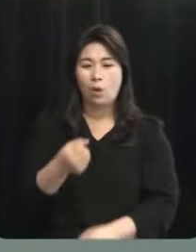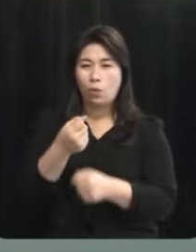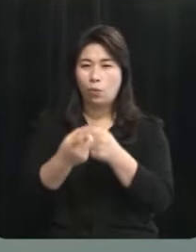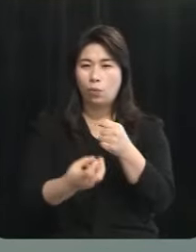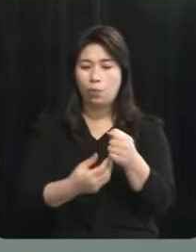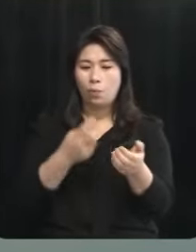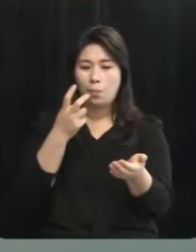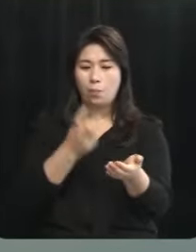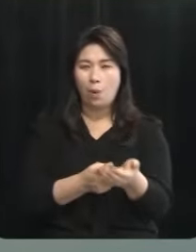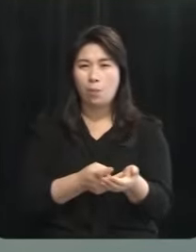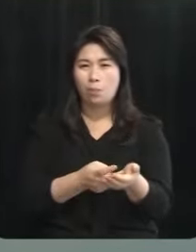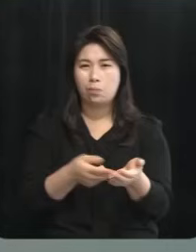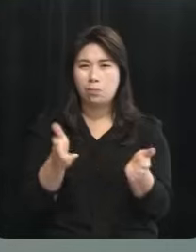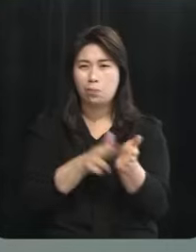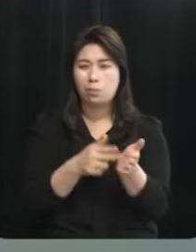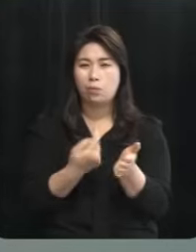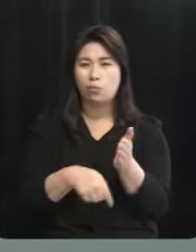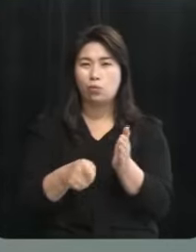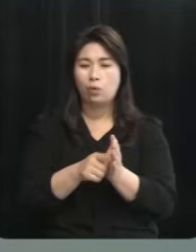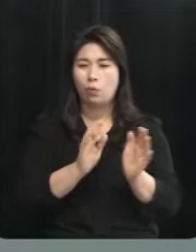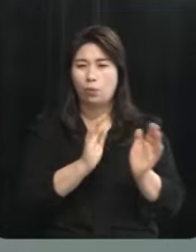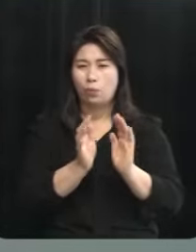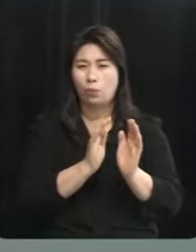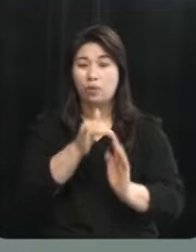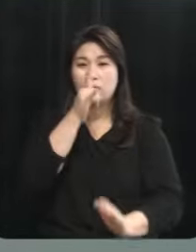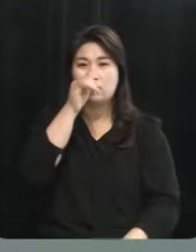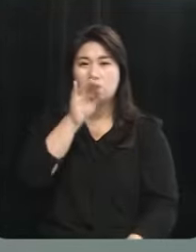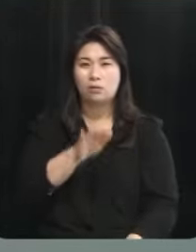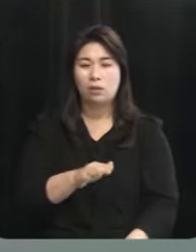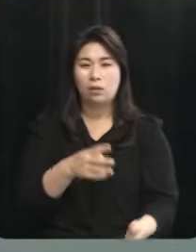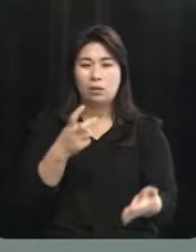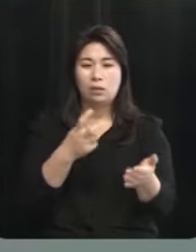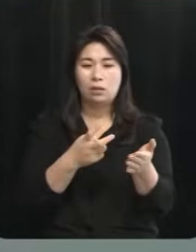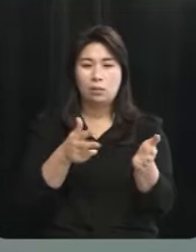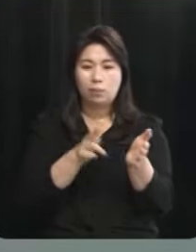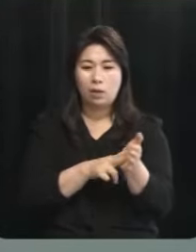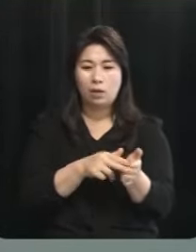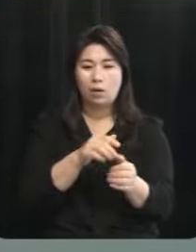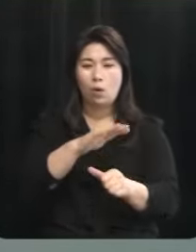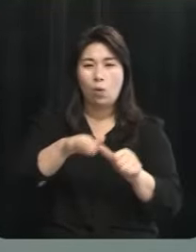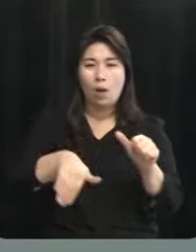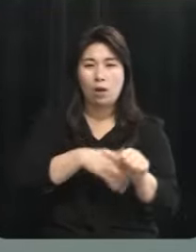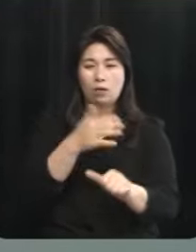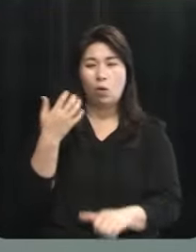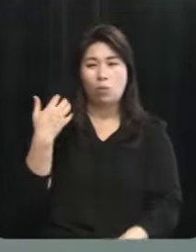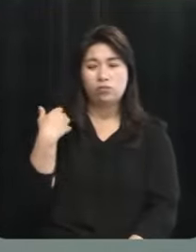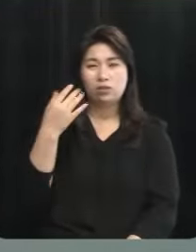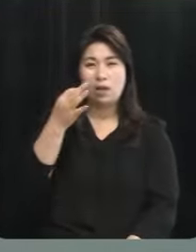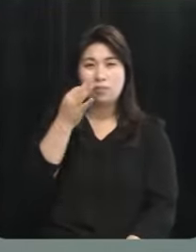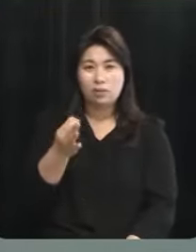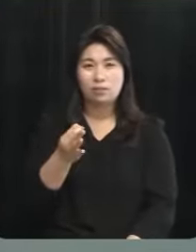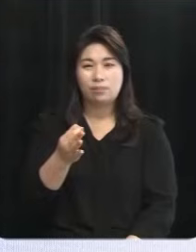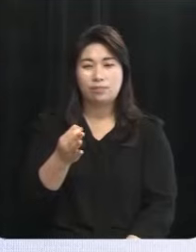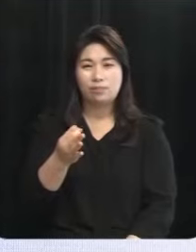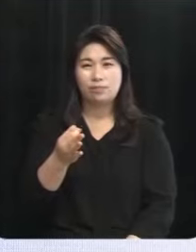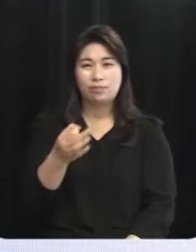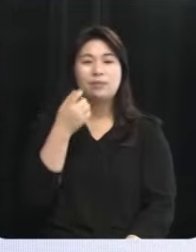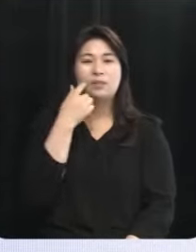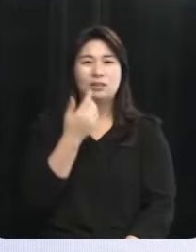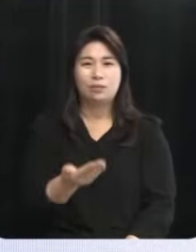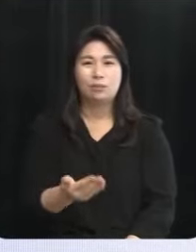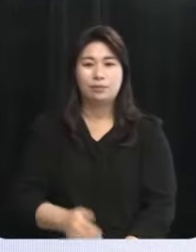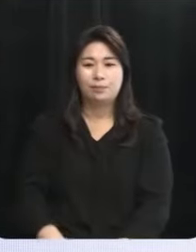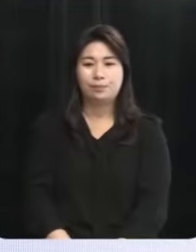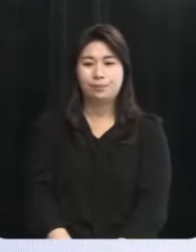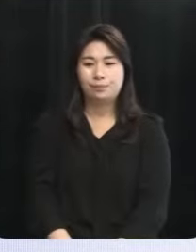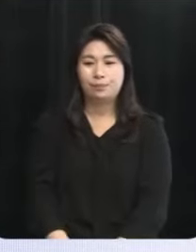입법을 위해서 다양한 논의가 있었는데 제도화되지 못한 환경분담금과 관련한 질문을 드리도록 하겠습니다